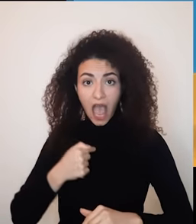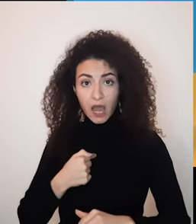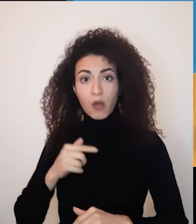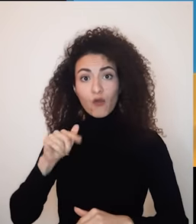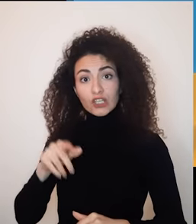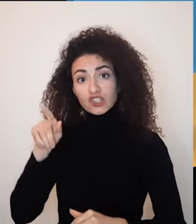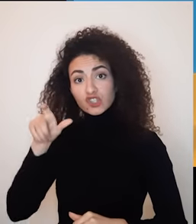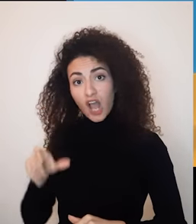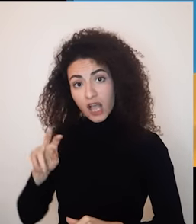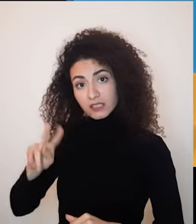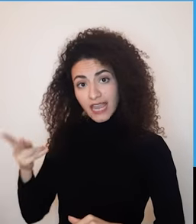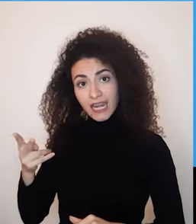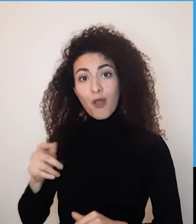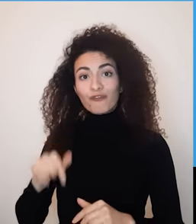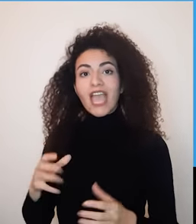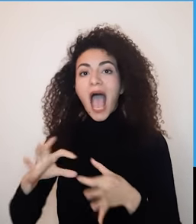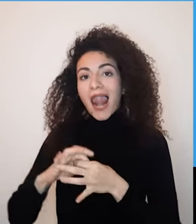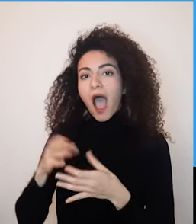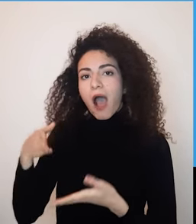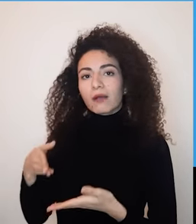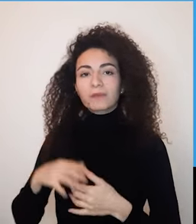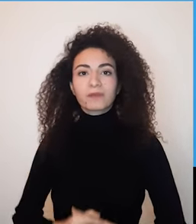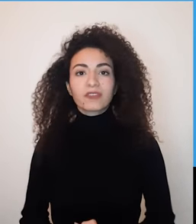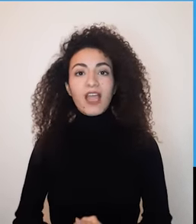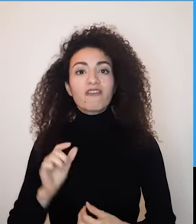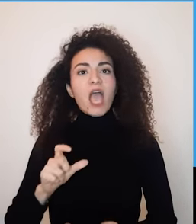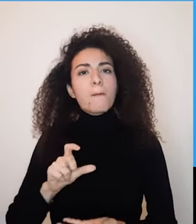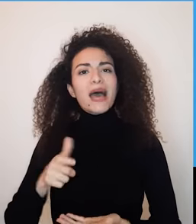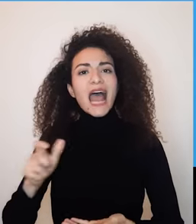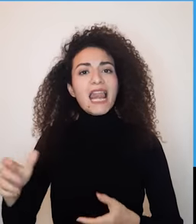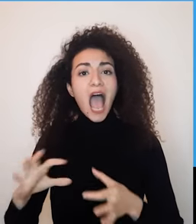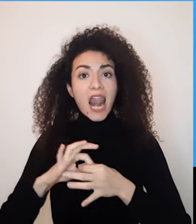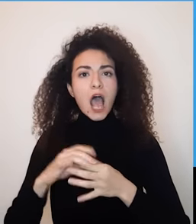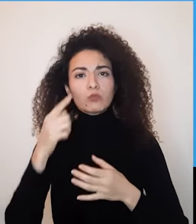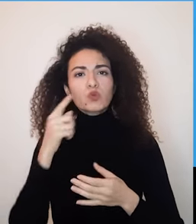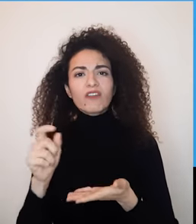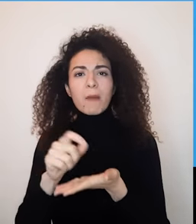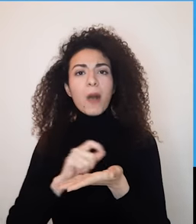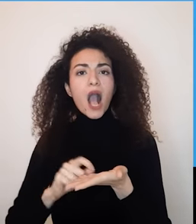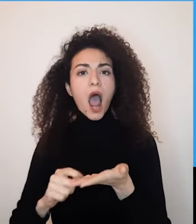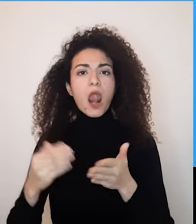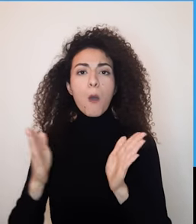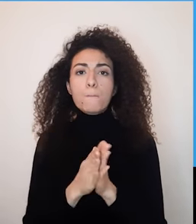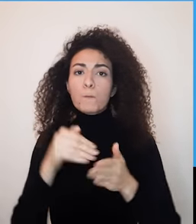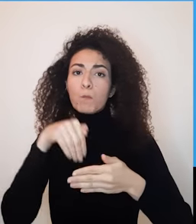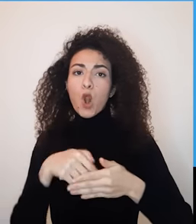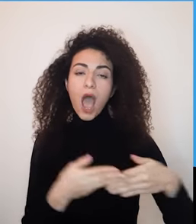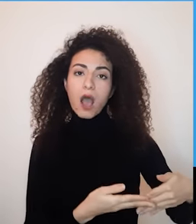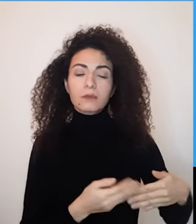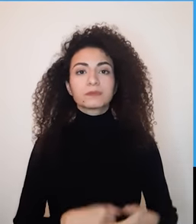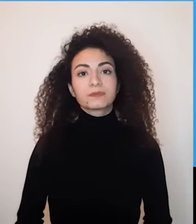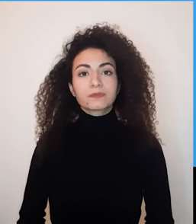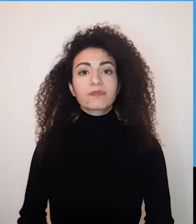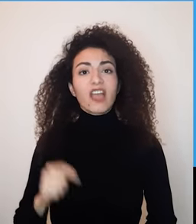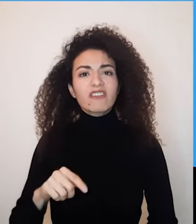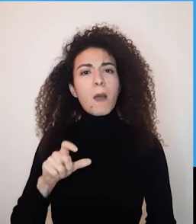والعلاقة اللي بتجمعنا لمعرفة المزيد عن المراحل الثلاثة اللي بتمر فيها العلاقة مندعوك لقراءة مقال بالملحق